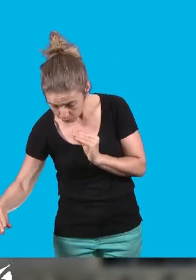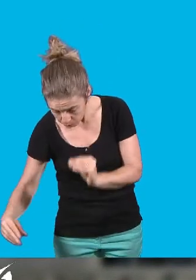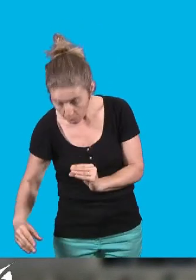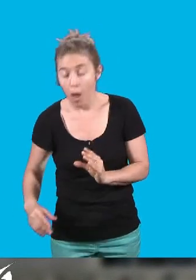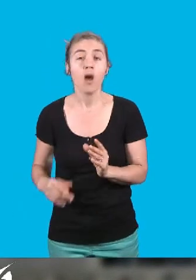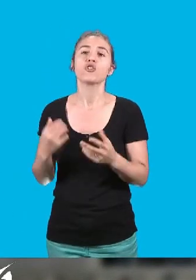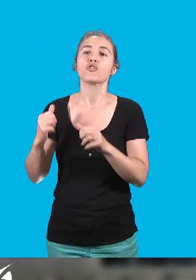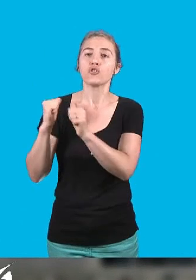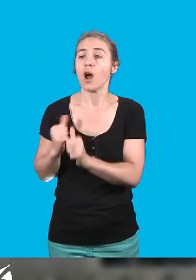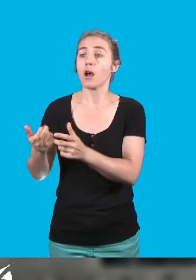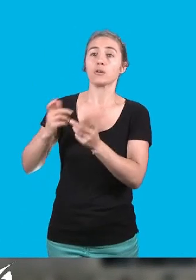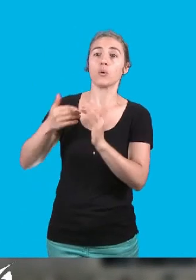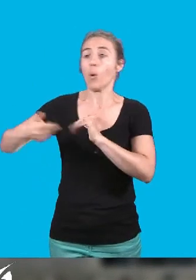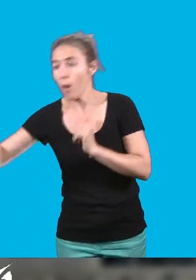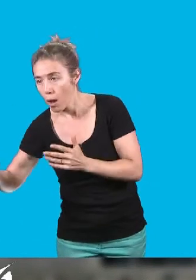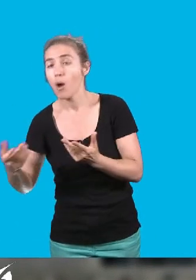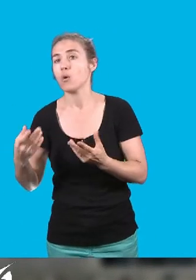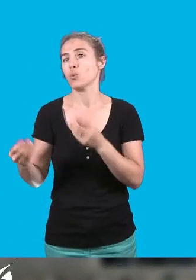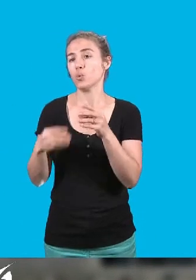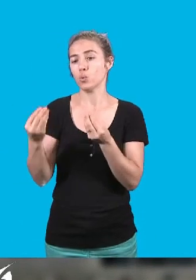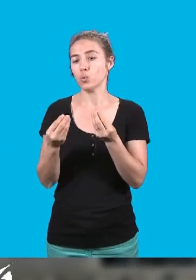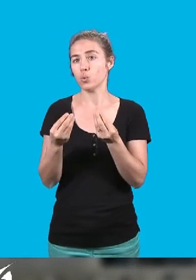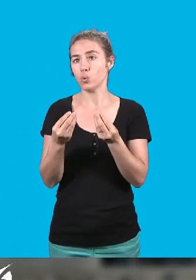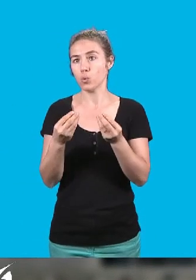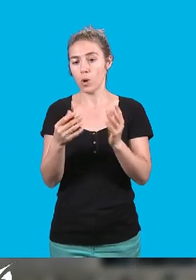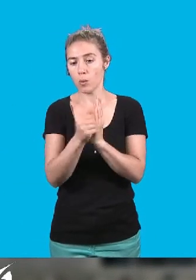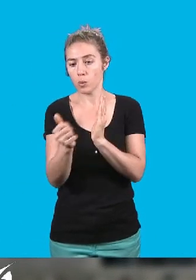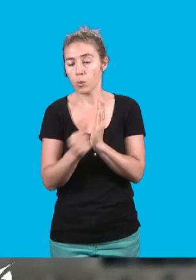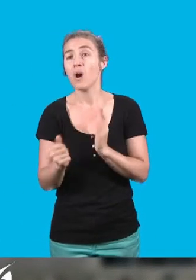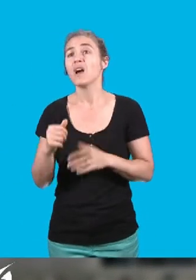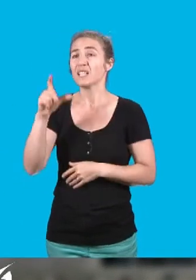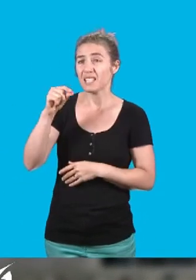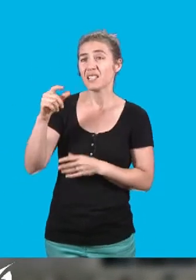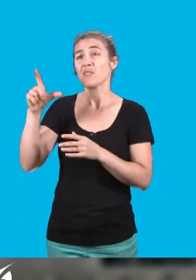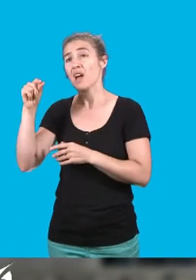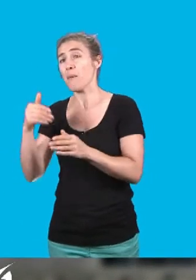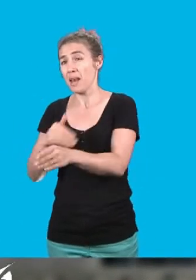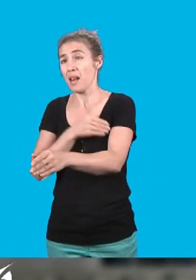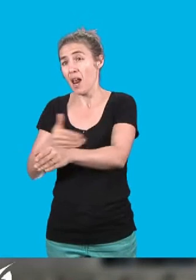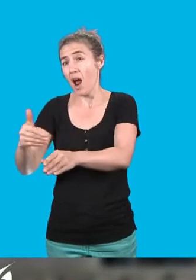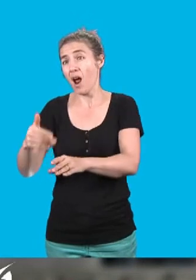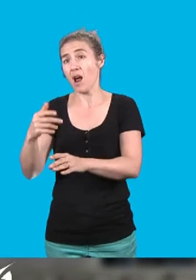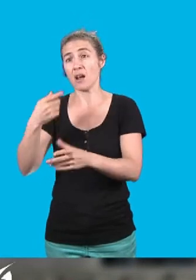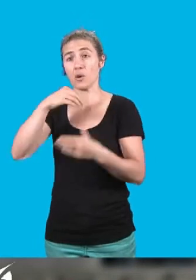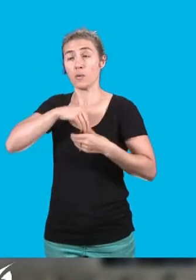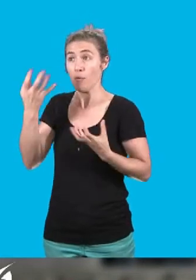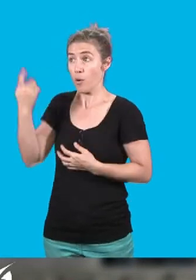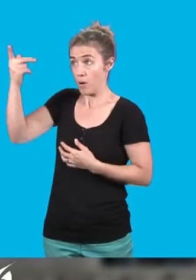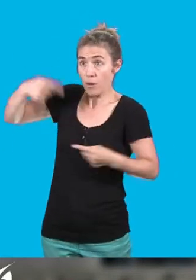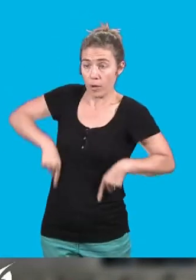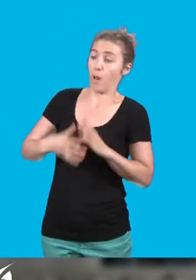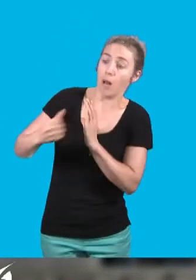sûr les ponctions attendues dans le cadre des 10 puis des 20 milliards d'économies envisagées par le gouvernement, le compte